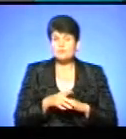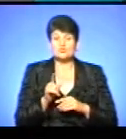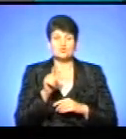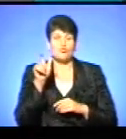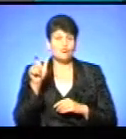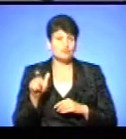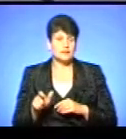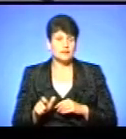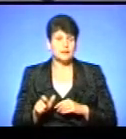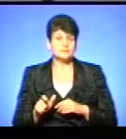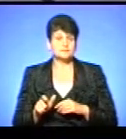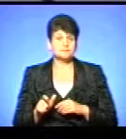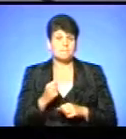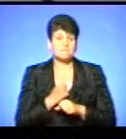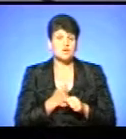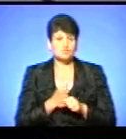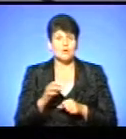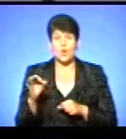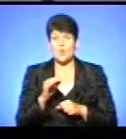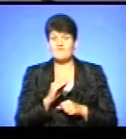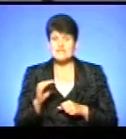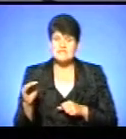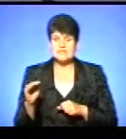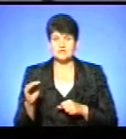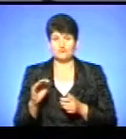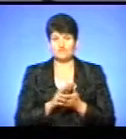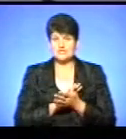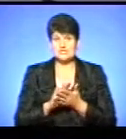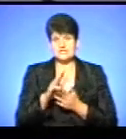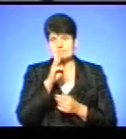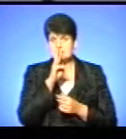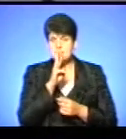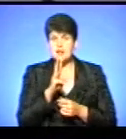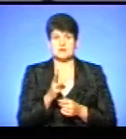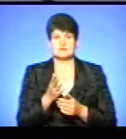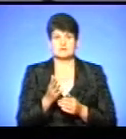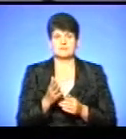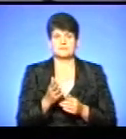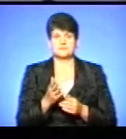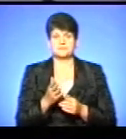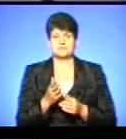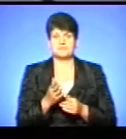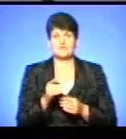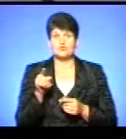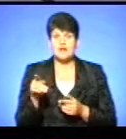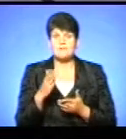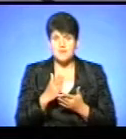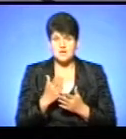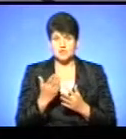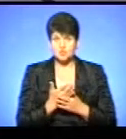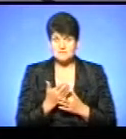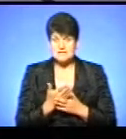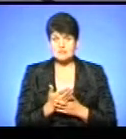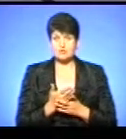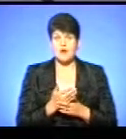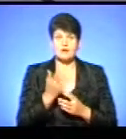працює офіційно на так званій чистій заробітній платі і мінімальній заробітній платі, і вона має субсидію,